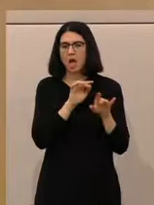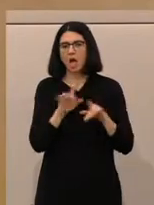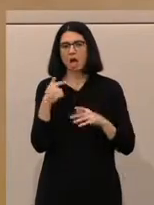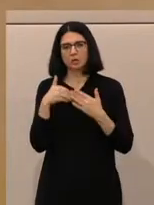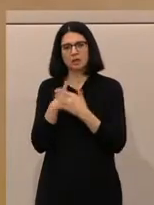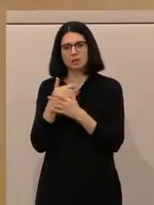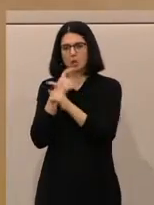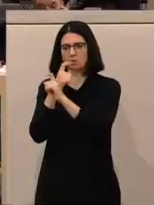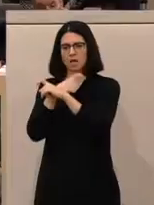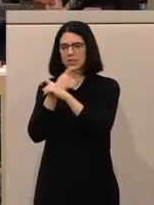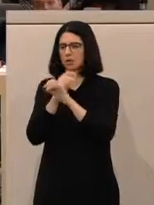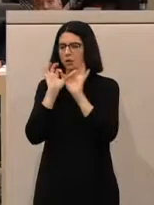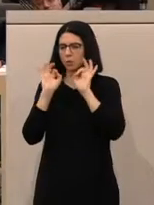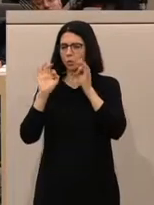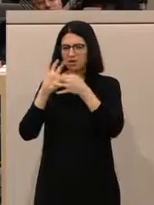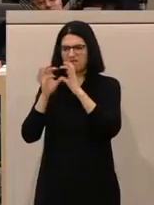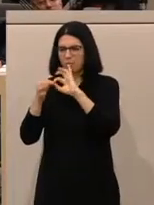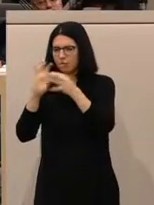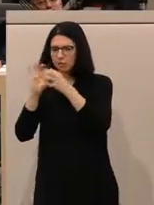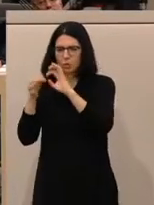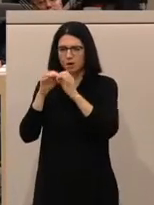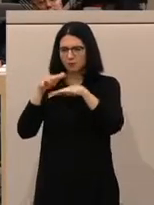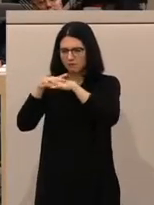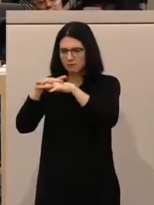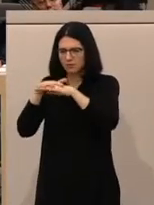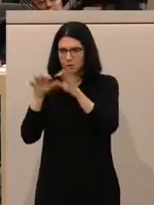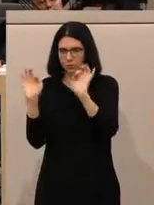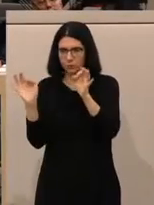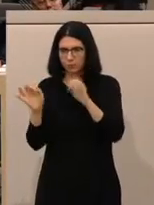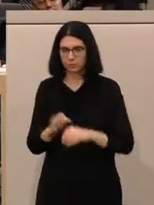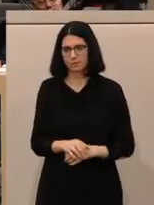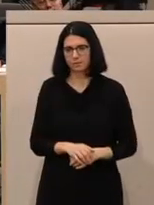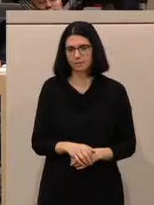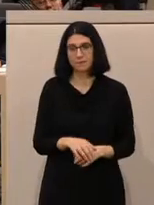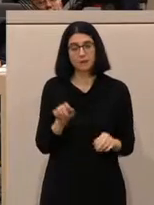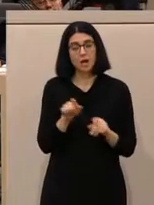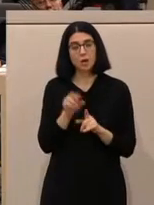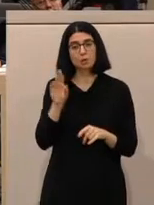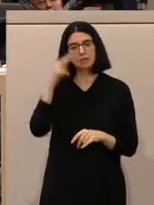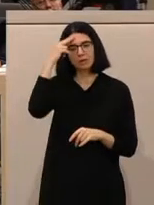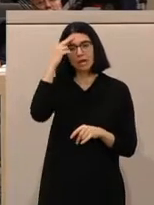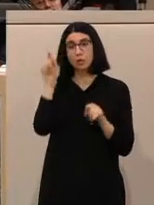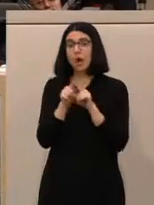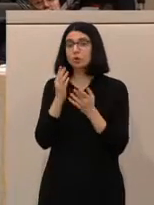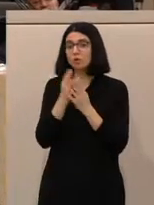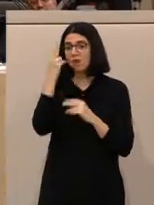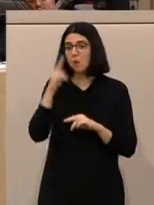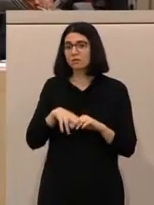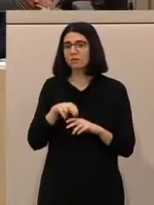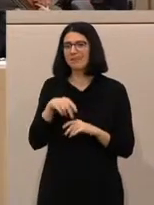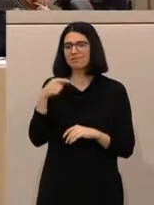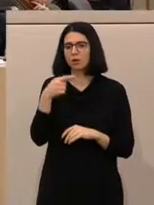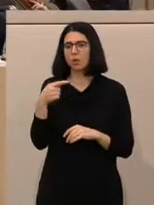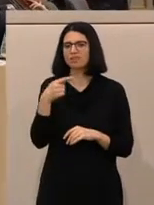Neonazismus. Allen voran, wie wir wissen, mit dem bekannten, verurteilten Neonazi